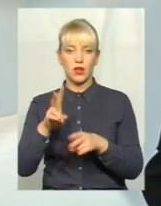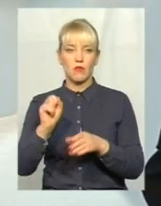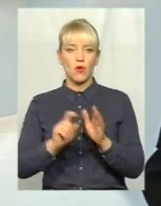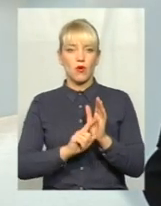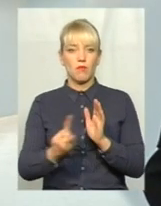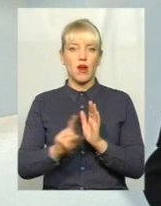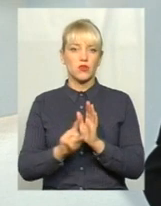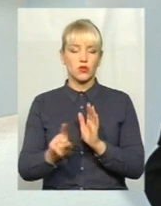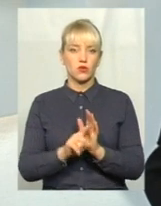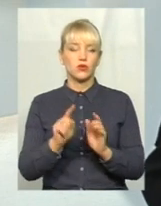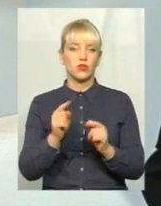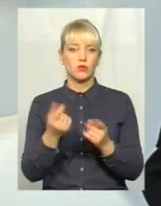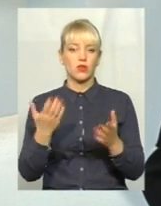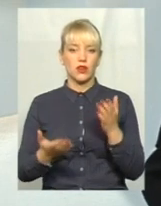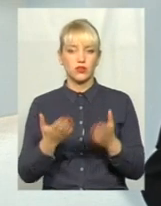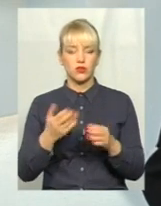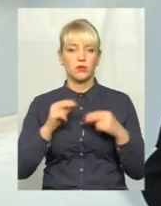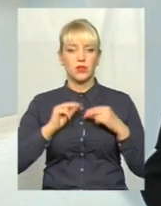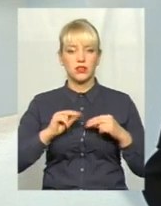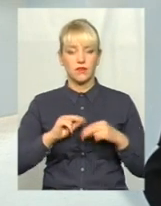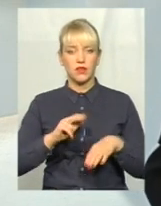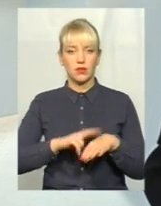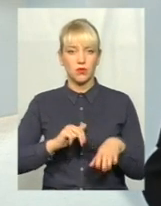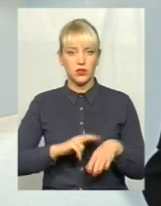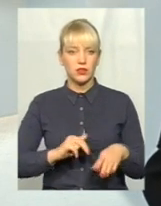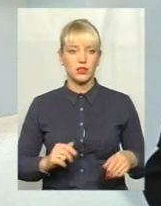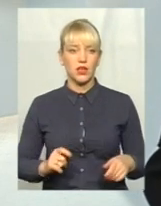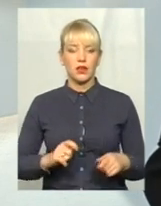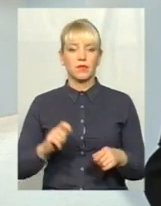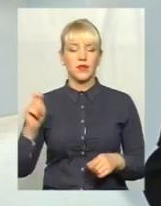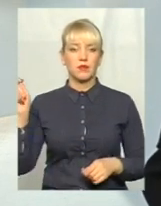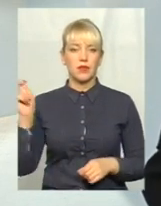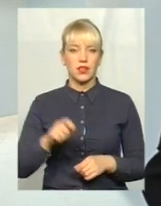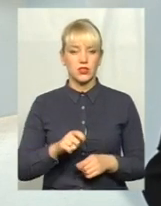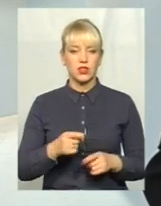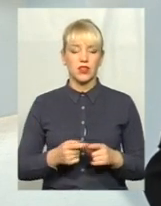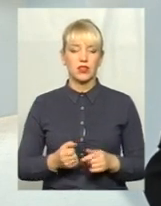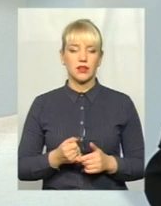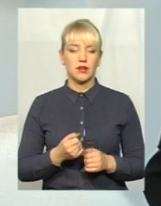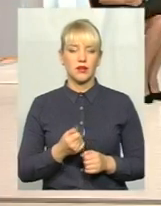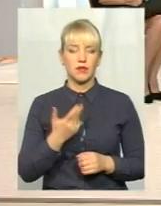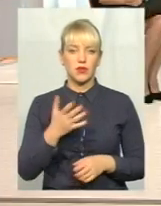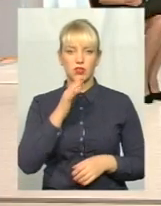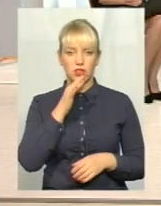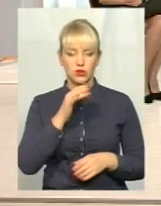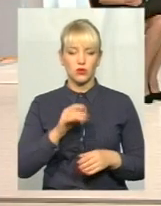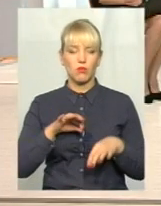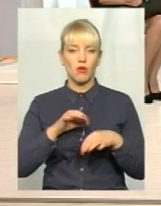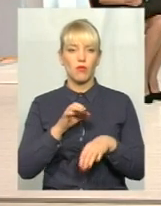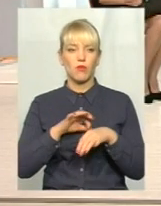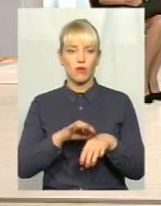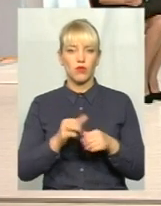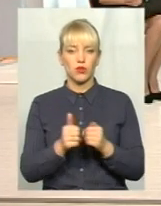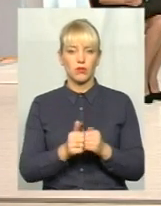тому якщо працівники поліції приїжджають, певну кількість часу проводять коло цього транспортного